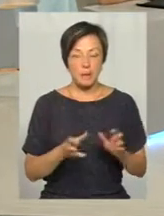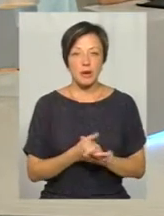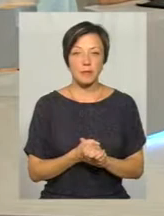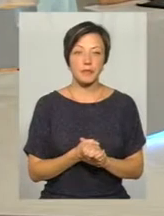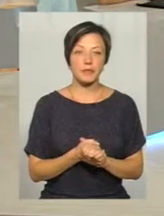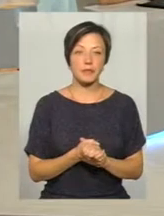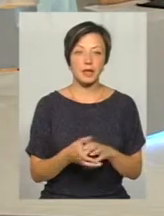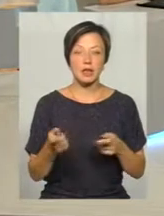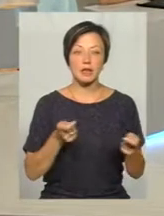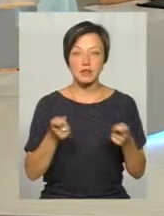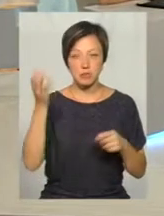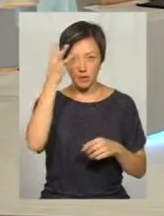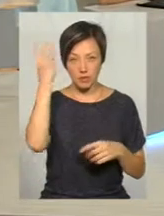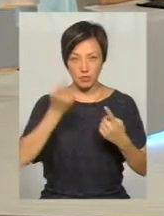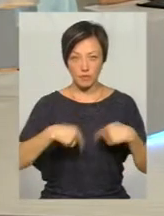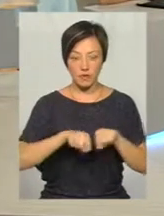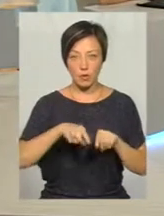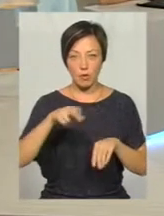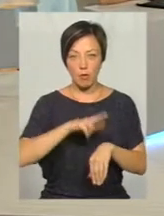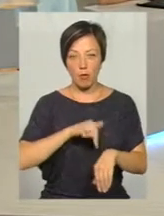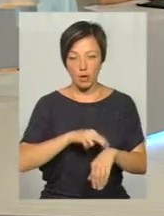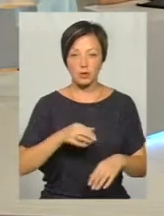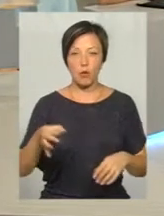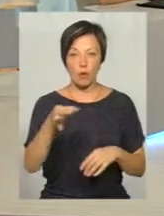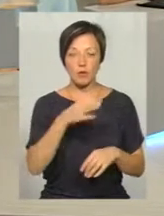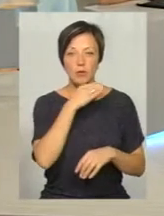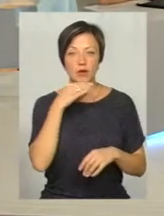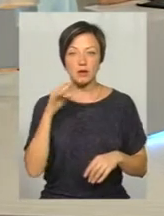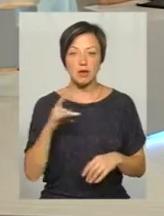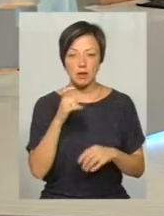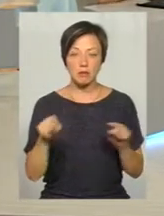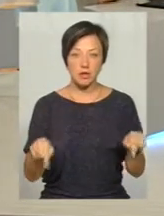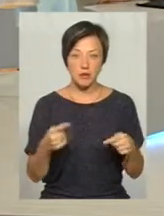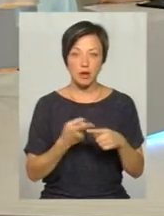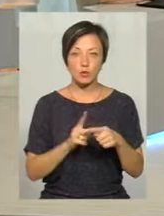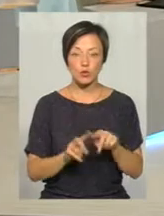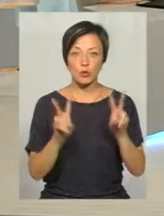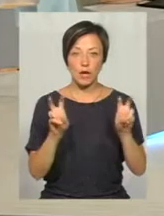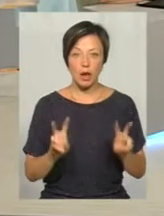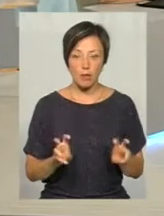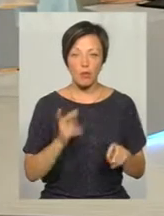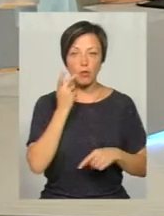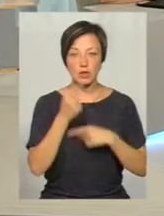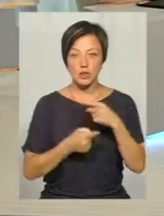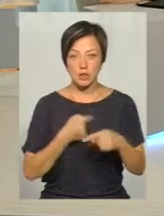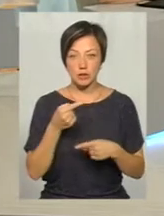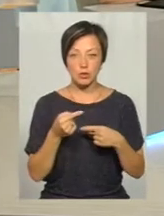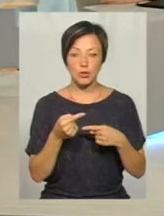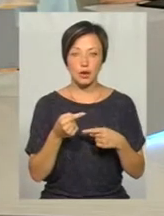Керівництво Хмельницького відділу поліції в загалом області неодноразово ми піднімаємо цю тему. Постійно